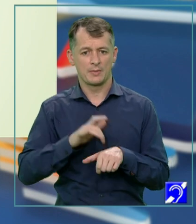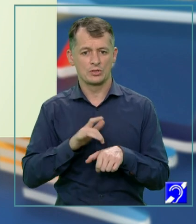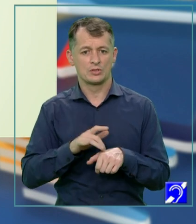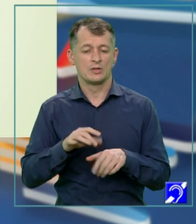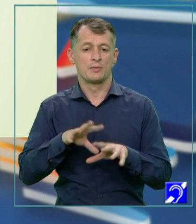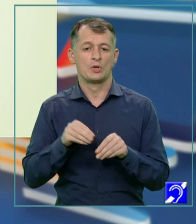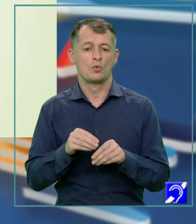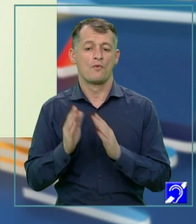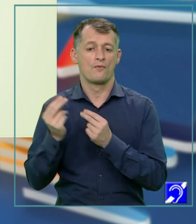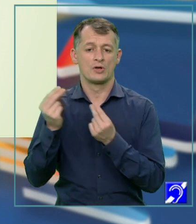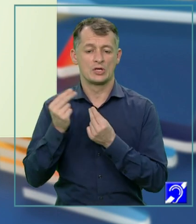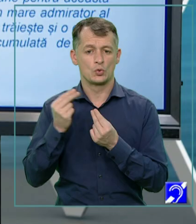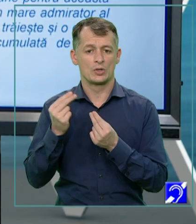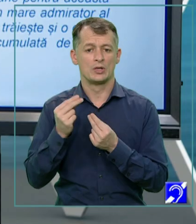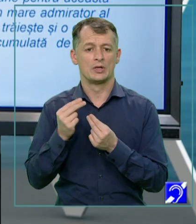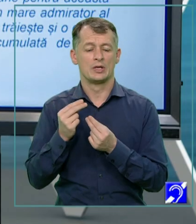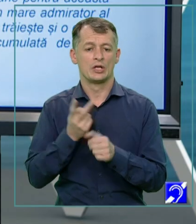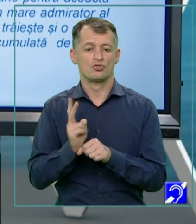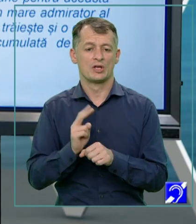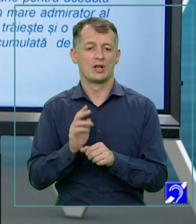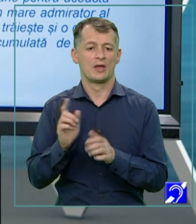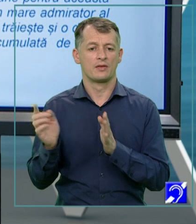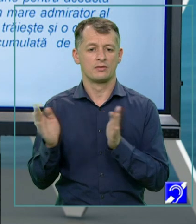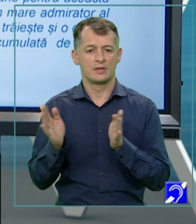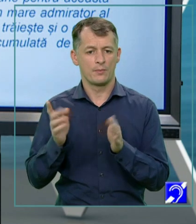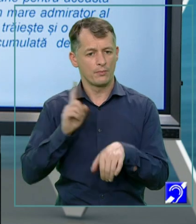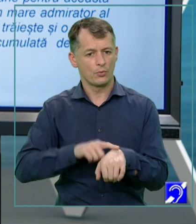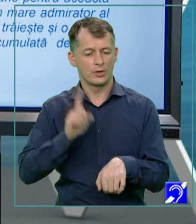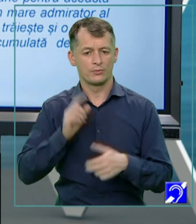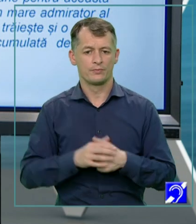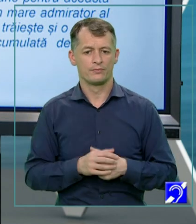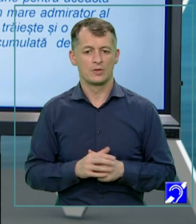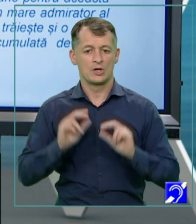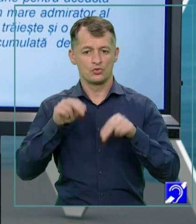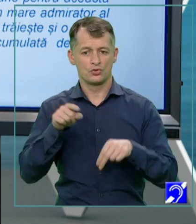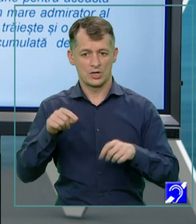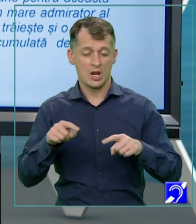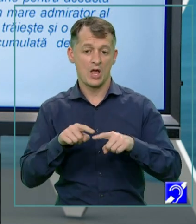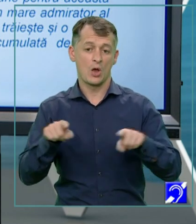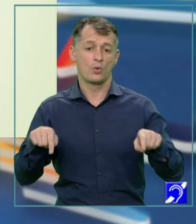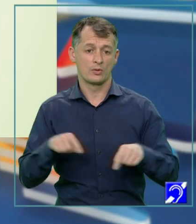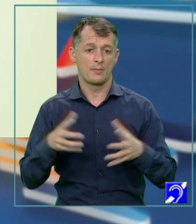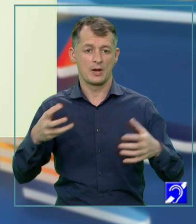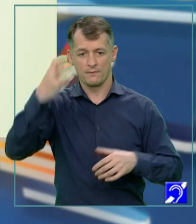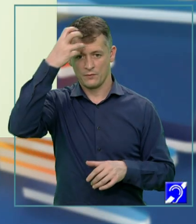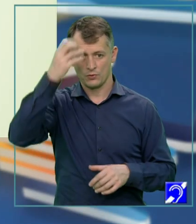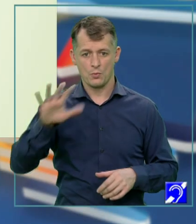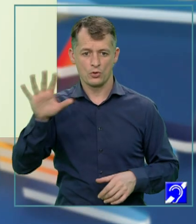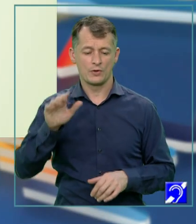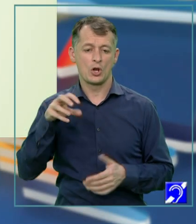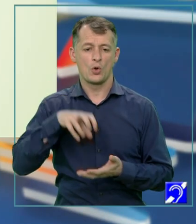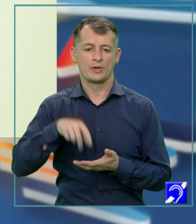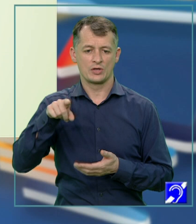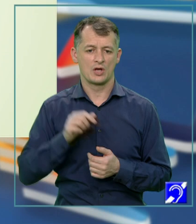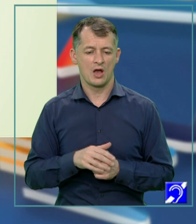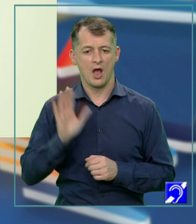ereziile timpului. Observați aici, este o structură descriptivă. Sosit la Curtea Mare lui Voievod Moldovean, locuind aici,